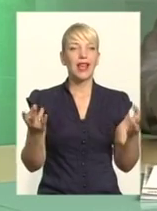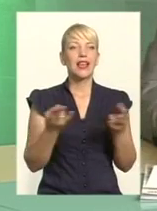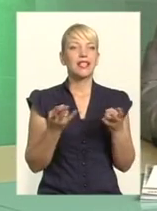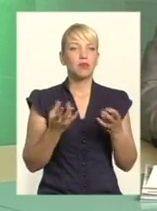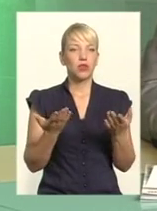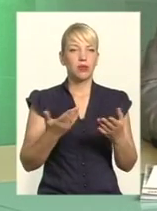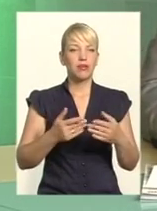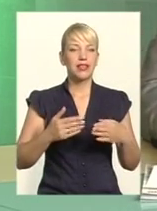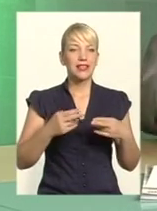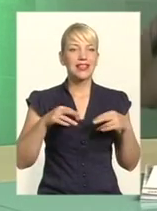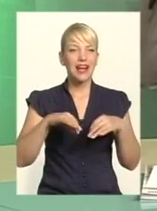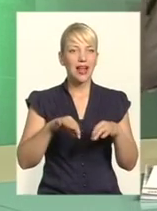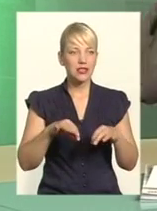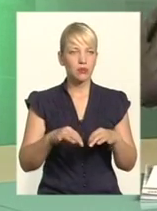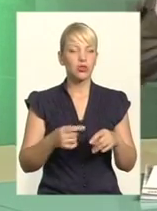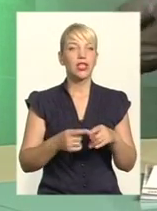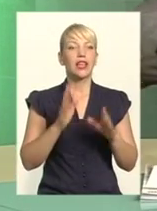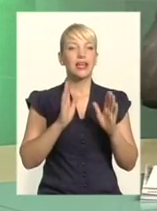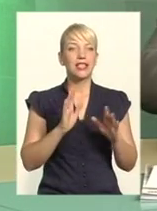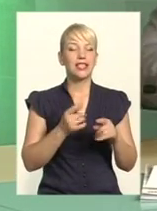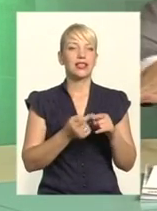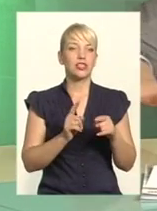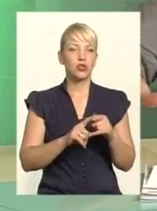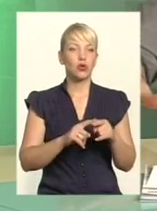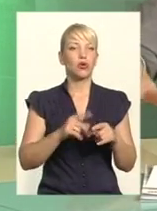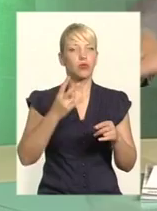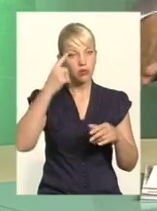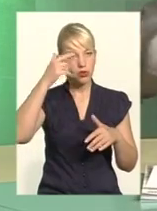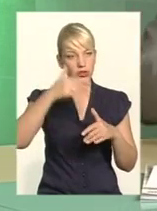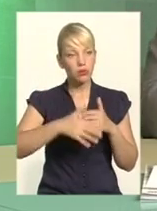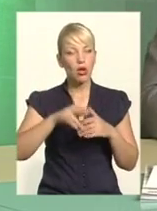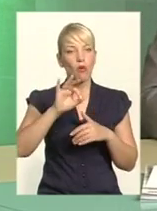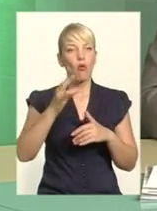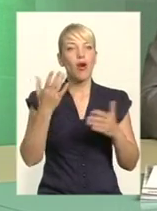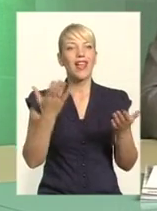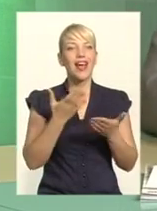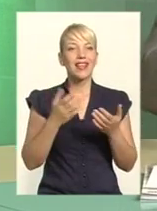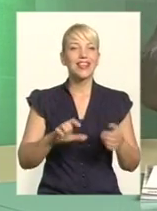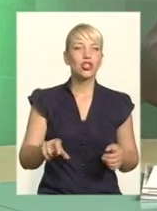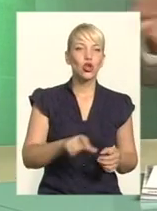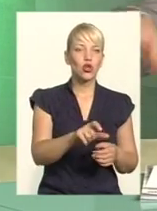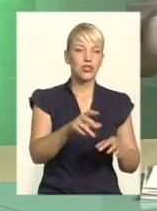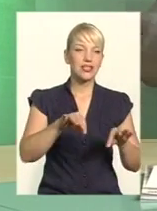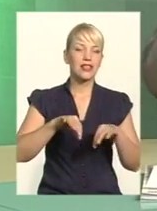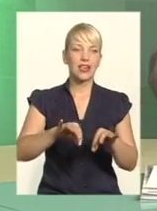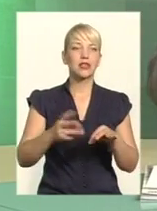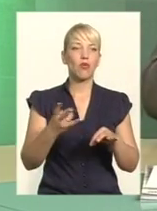має це здійснити. І, відповідно, з цього лише вийде, по якій дорозі цей транспорт має рухатись. Як